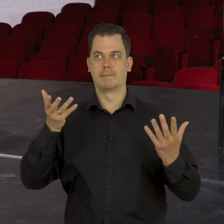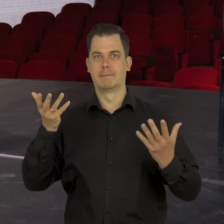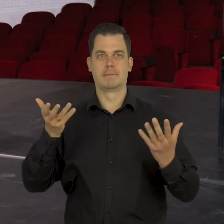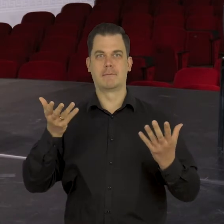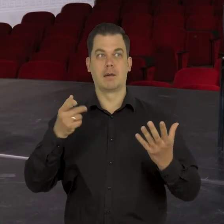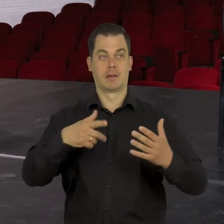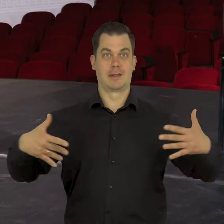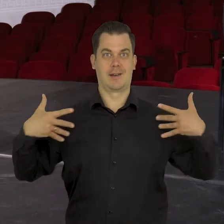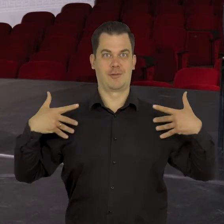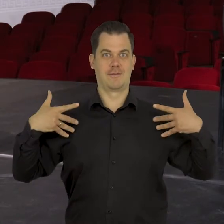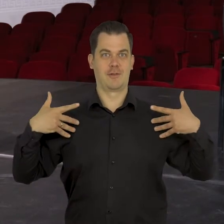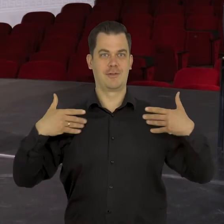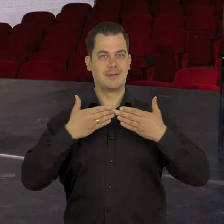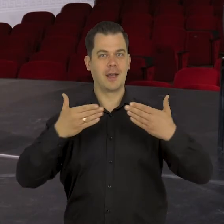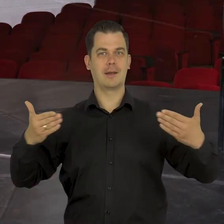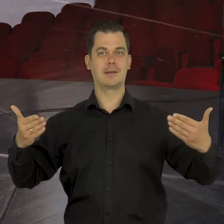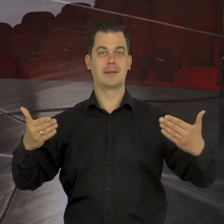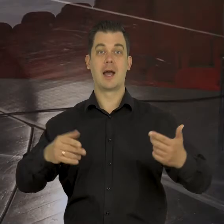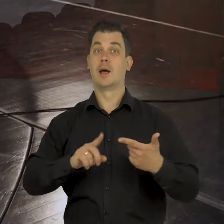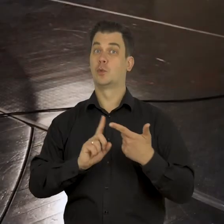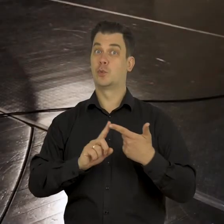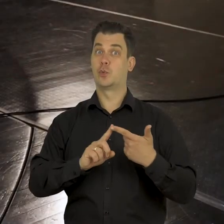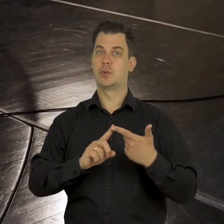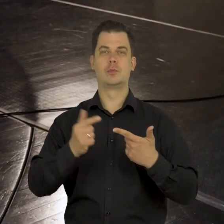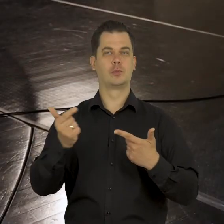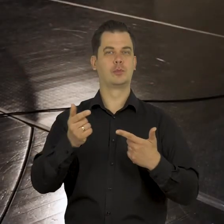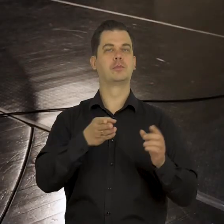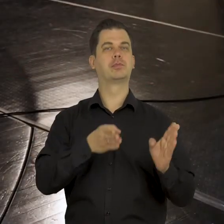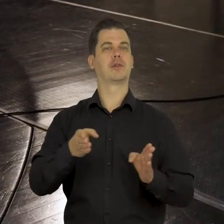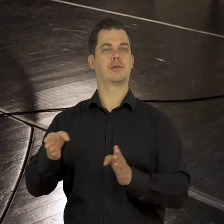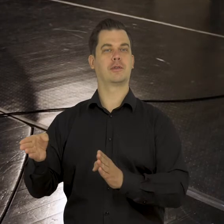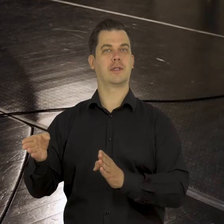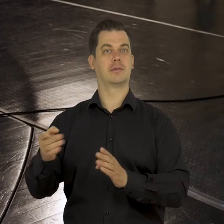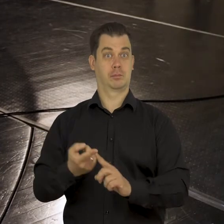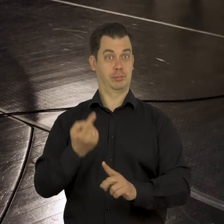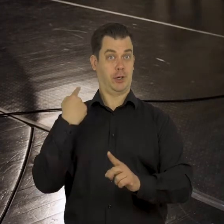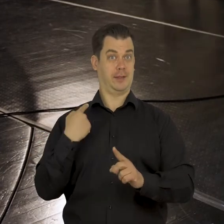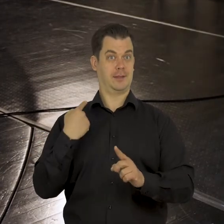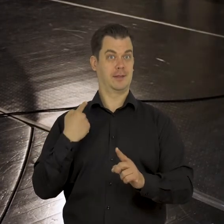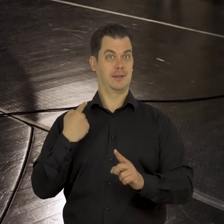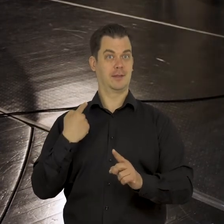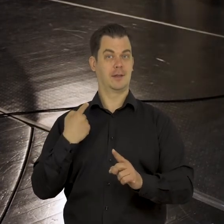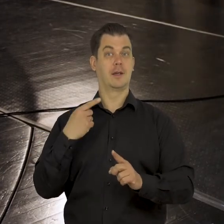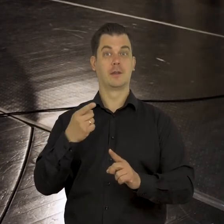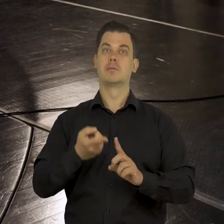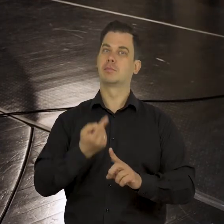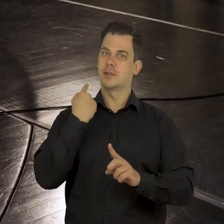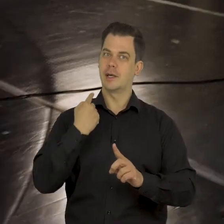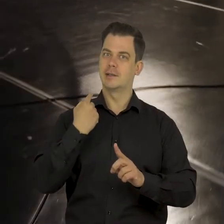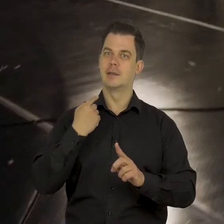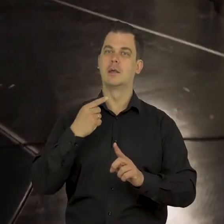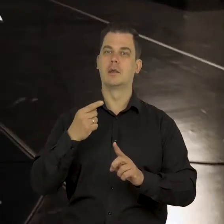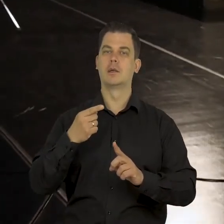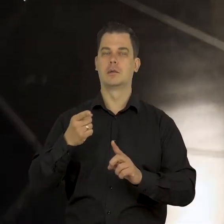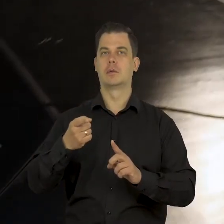gra na scenie, na żywo w spektaklu, a druga przygotowanie go do tej premiery. Muszę zadbać, że zanim dojdzie do